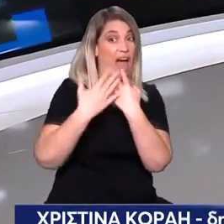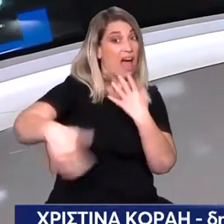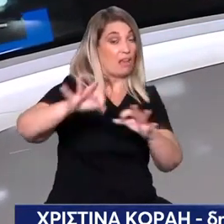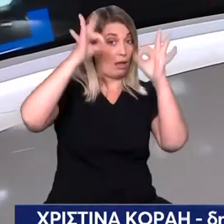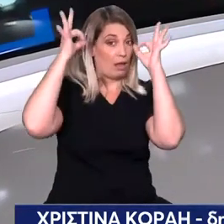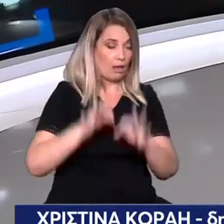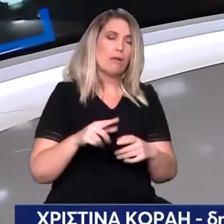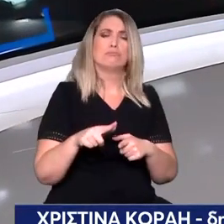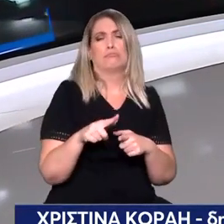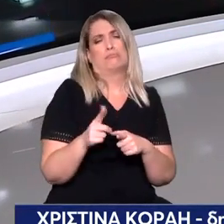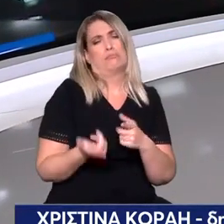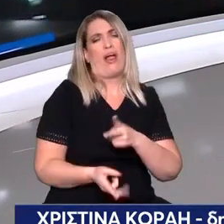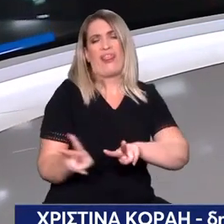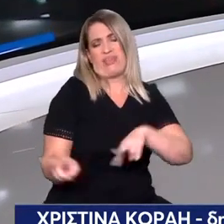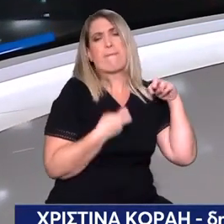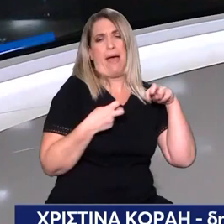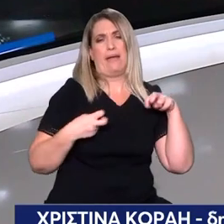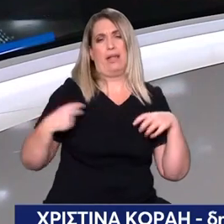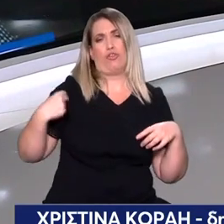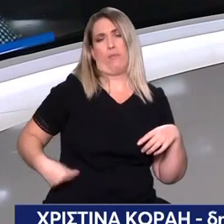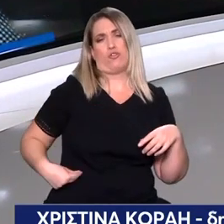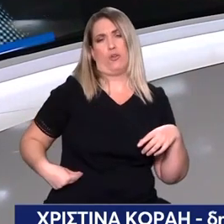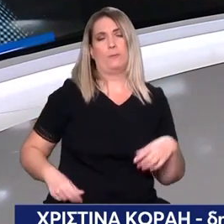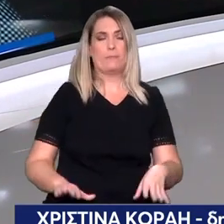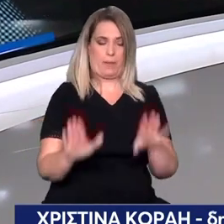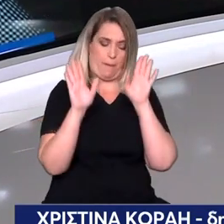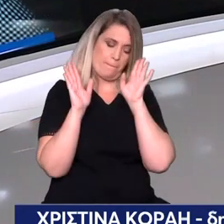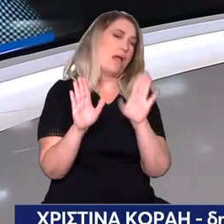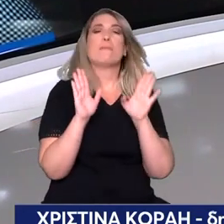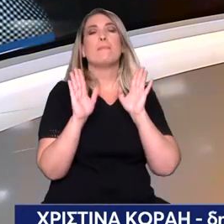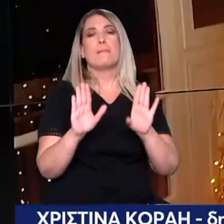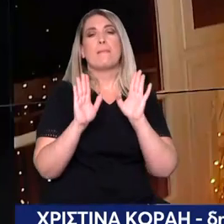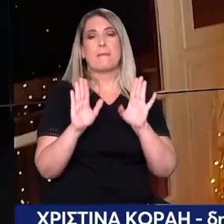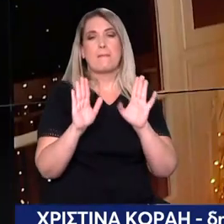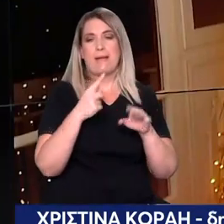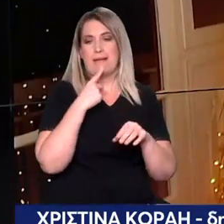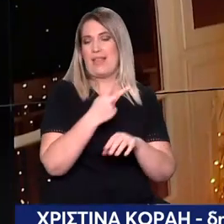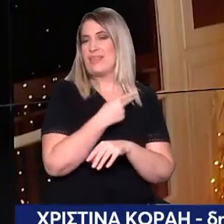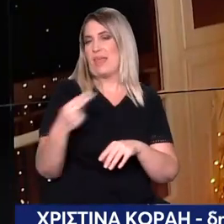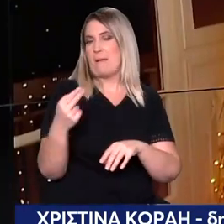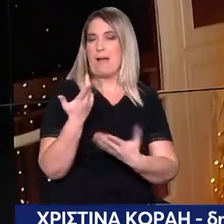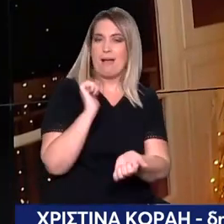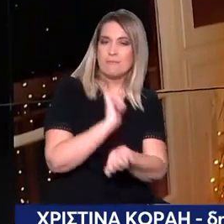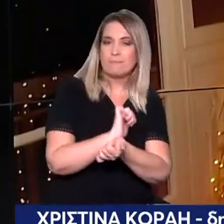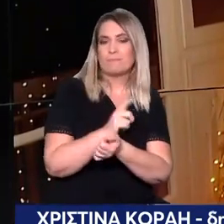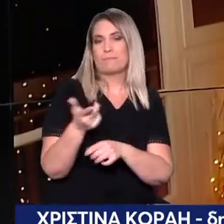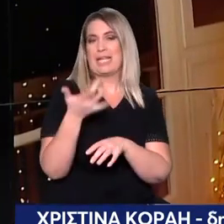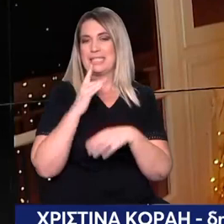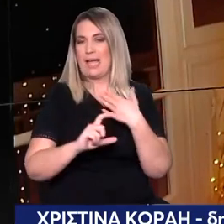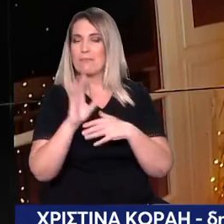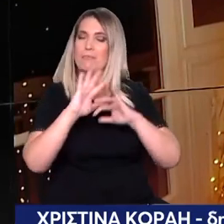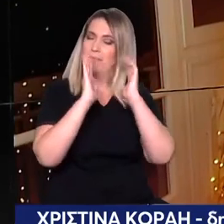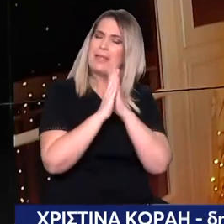ένα λεπτό. Το σημαντικό γιατί θα πούμε αυτό το άλλο που έχεις το καλό θα το φυλάξεις για το πούμε αύριο για πρωτοχρονιάτικο γιατί έχει ένα πολύ καλό ρεπορτάζ